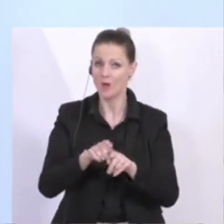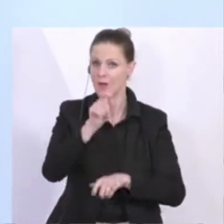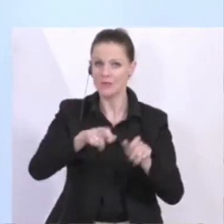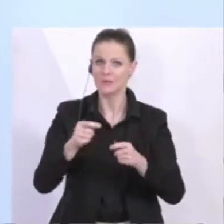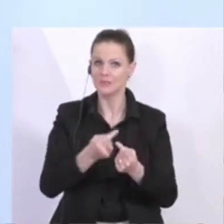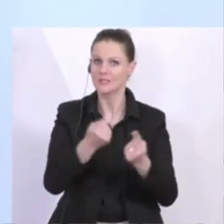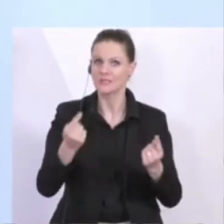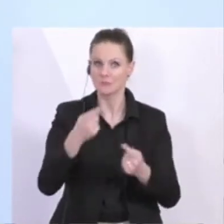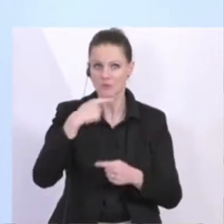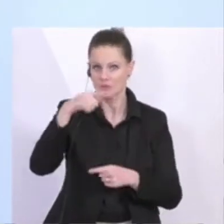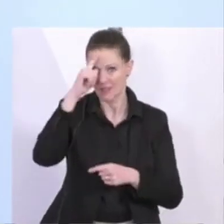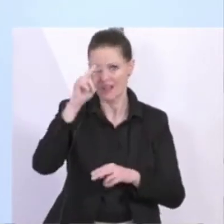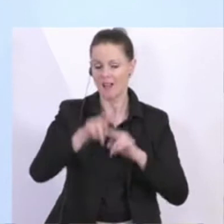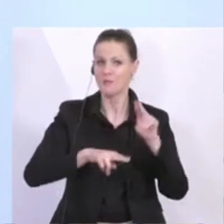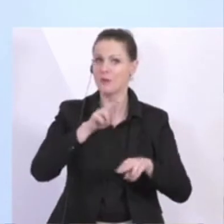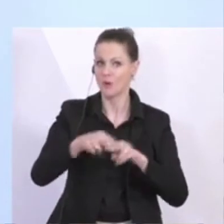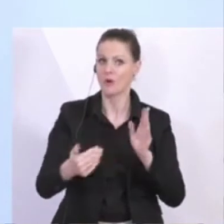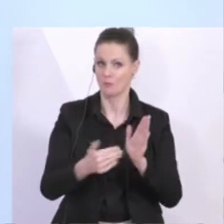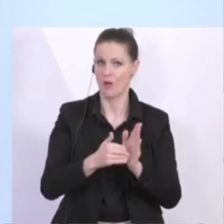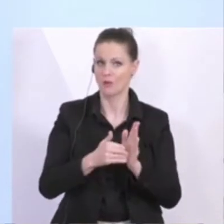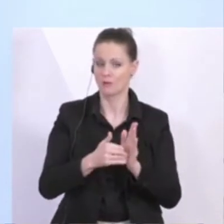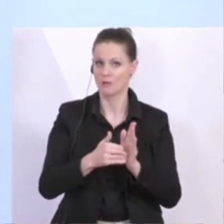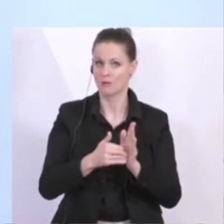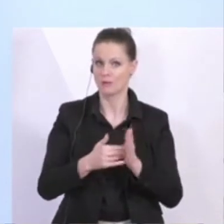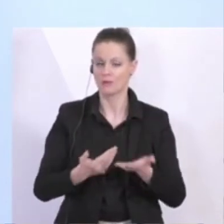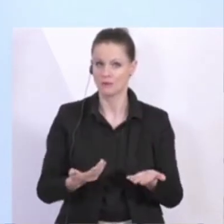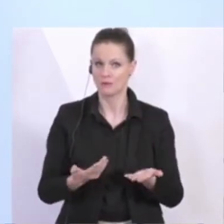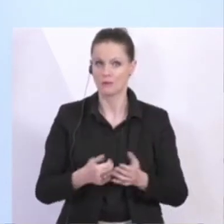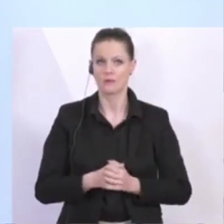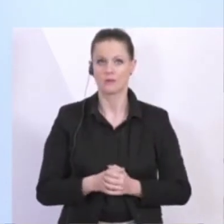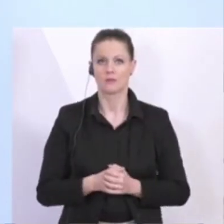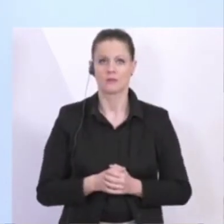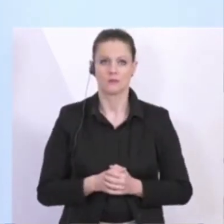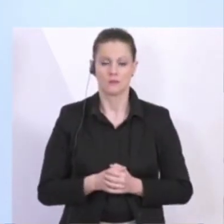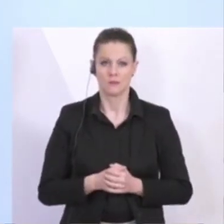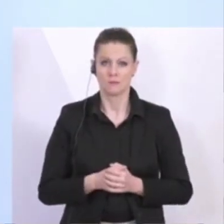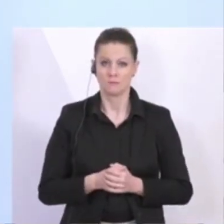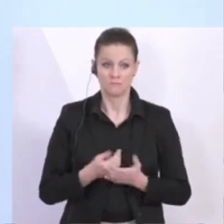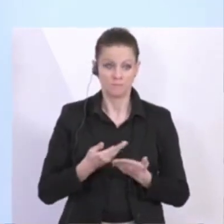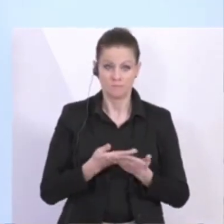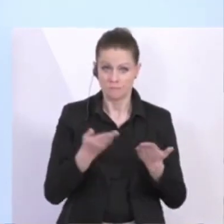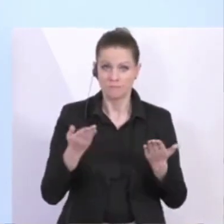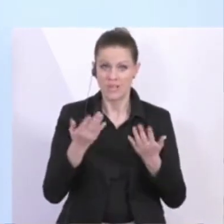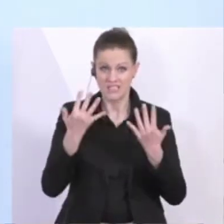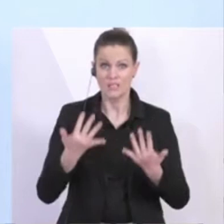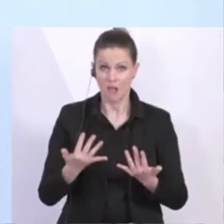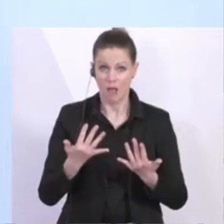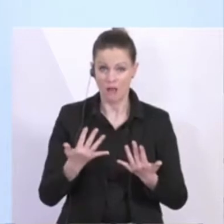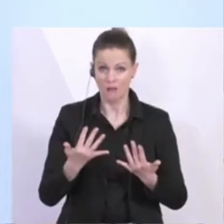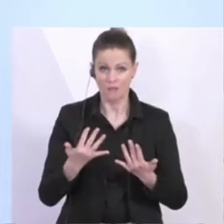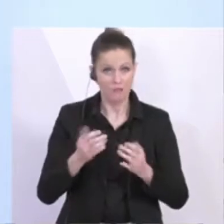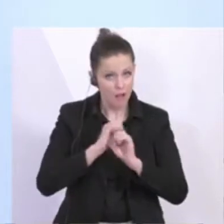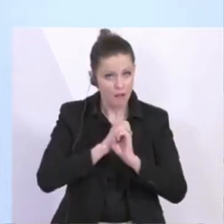Spitalsbetreuung benötigen. Und all diese Zahlen sprechen eine sehr